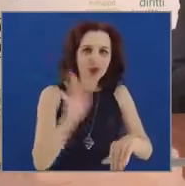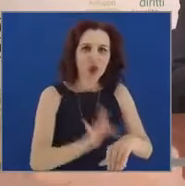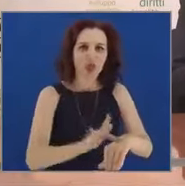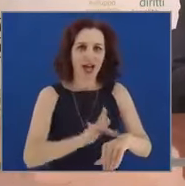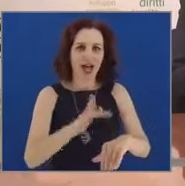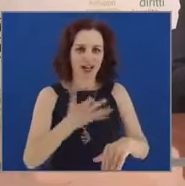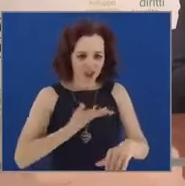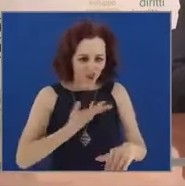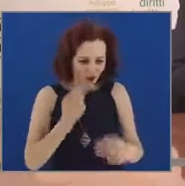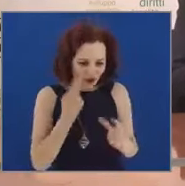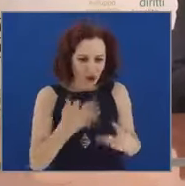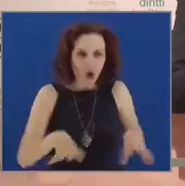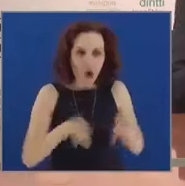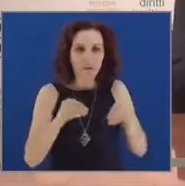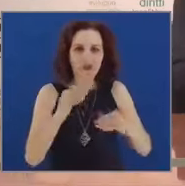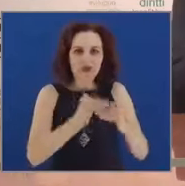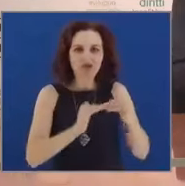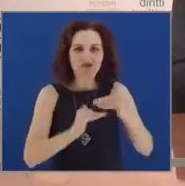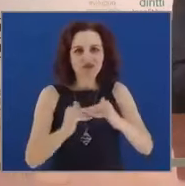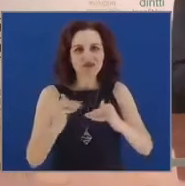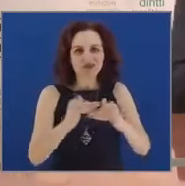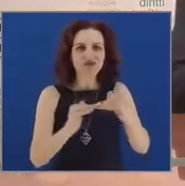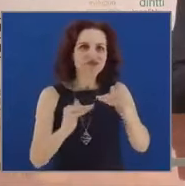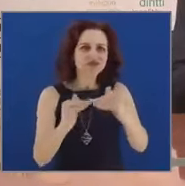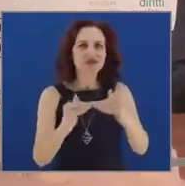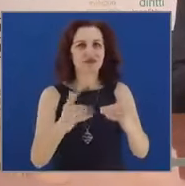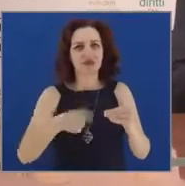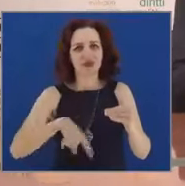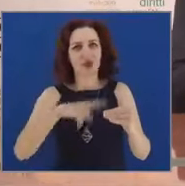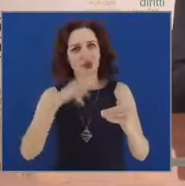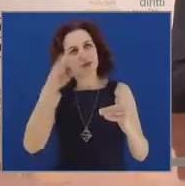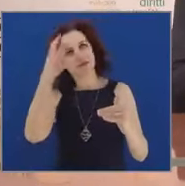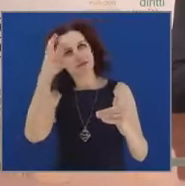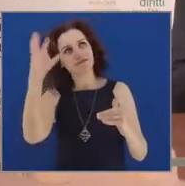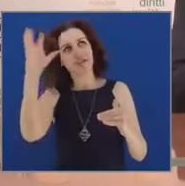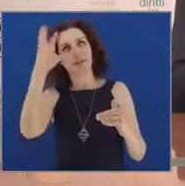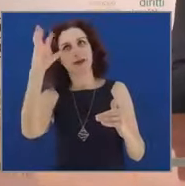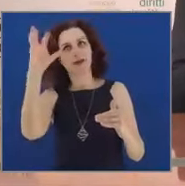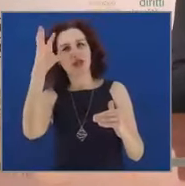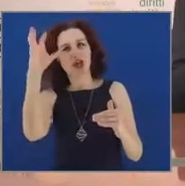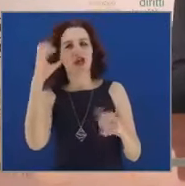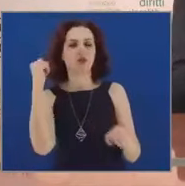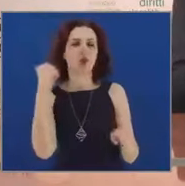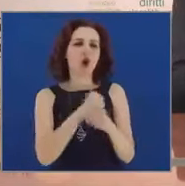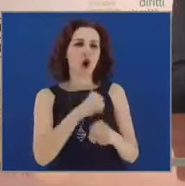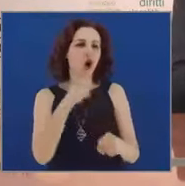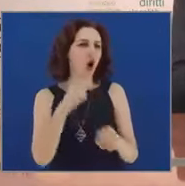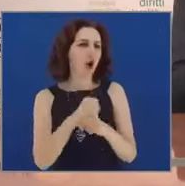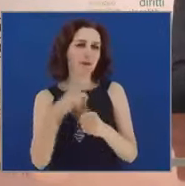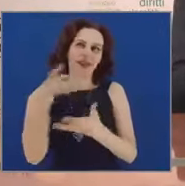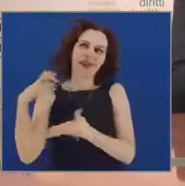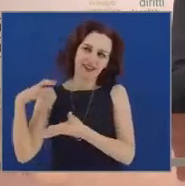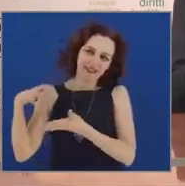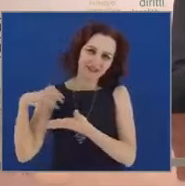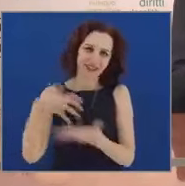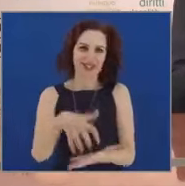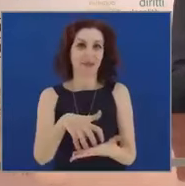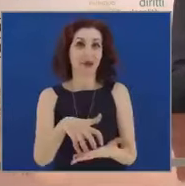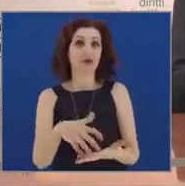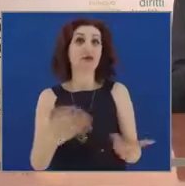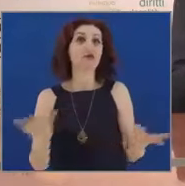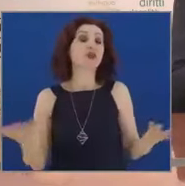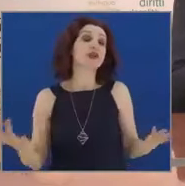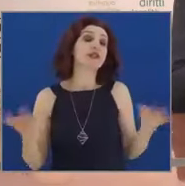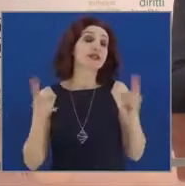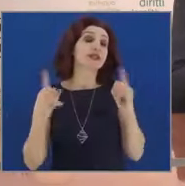abbiamo immaginato, sulle quali abbiamo immaginato di fare questo grande investimento. Dipenderà ovviamente